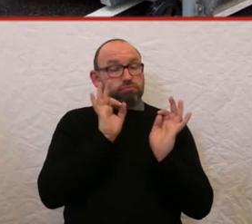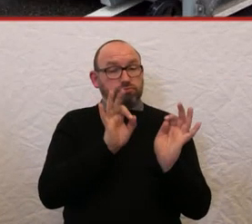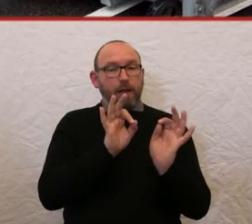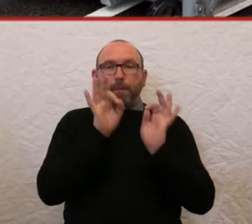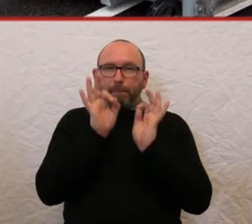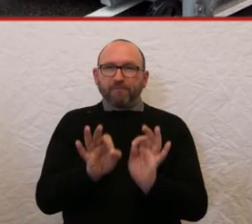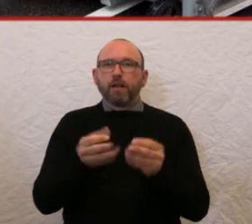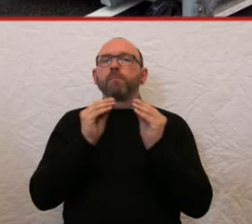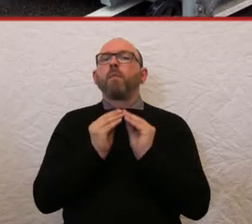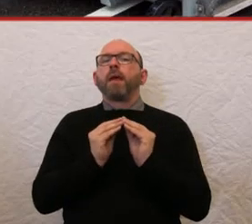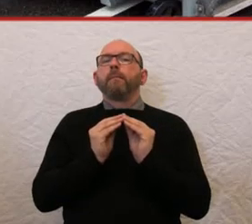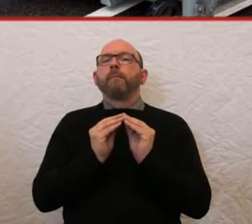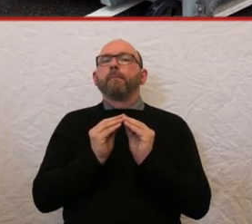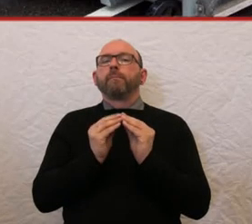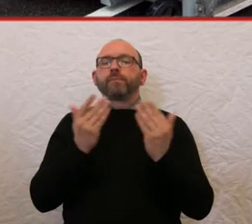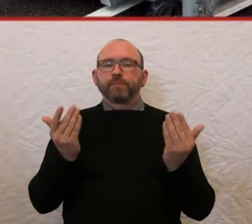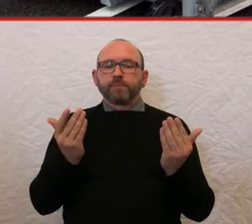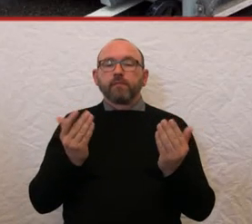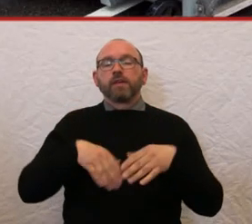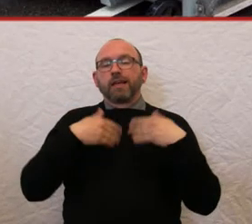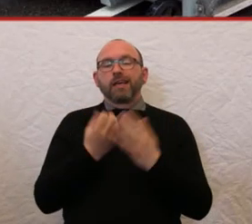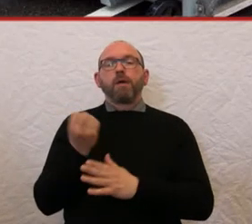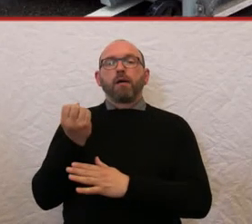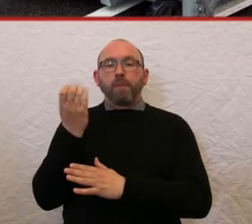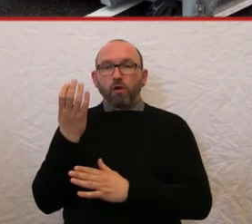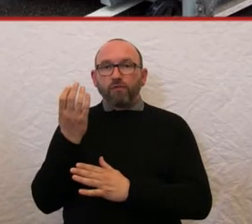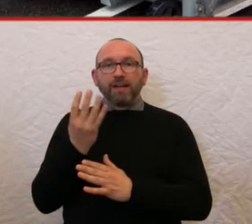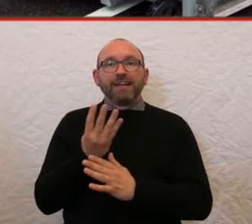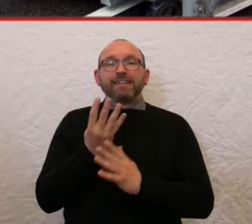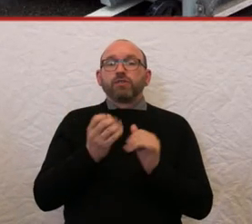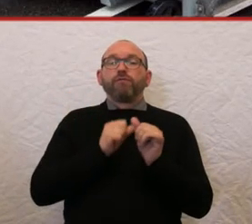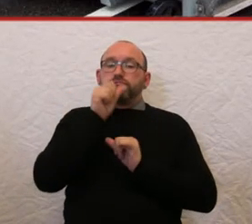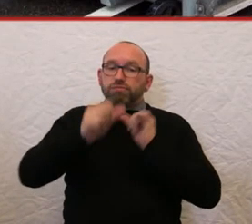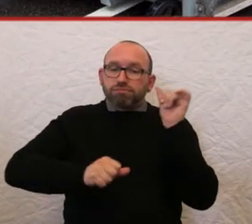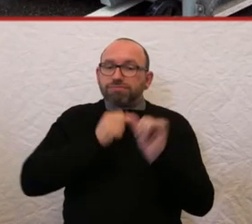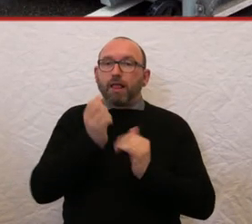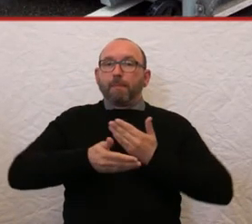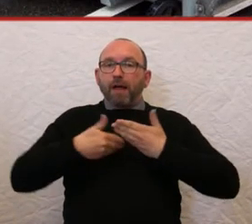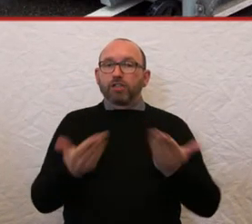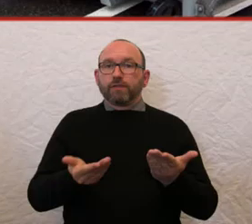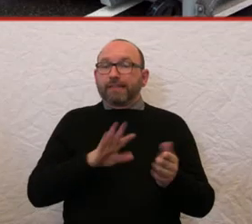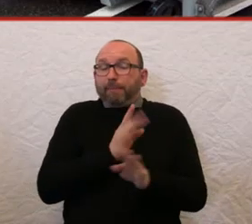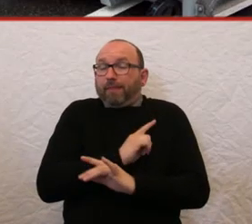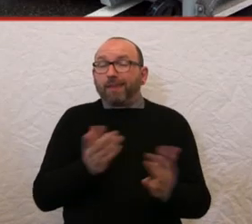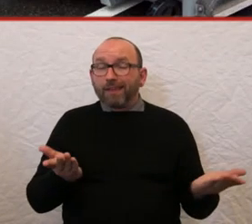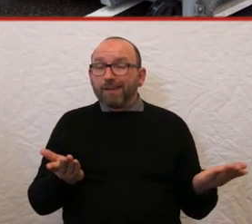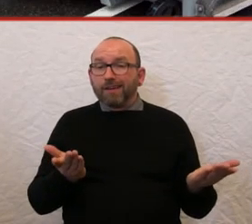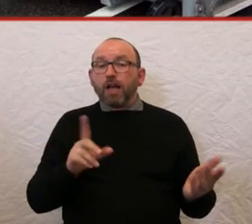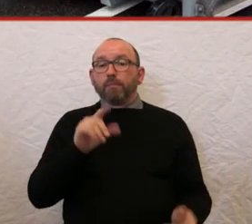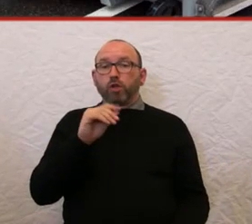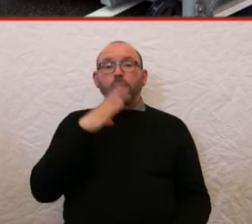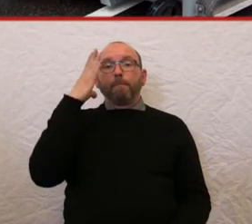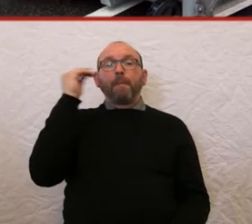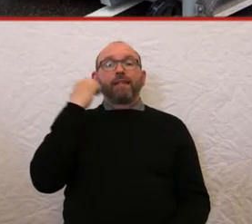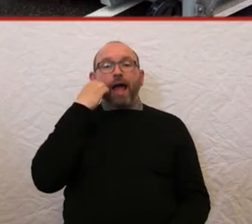große Problem ist, dass es Bahnhöfe gibt, die keine 24 Stunden Bereitschaft haben. Das heißt, wenn ich in Mannheim